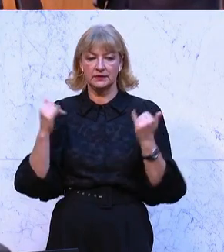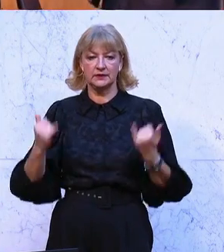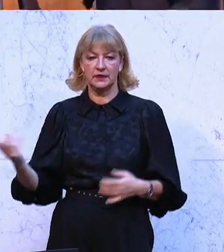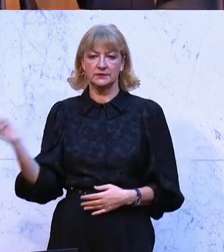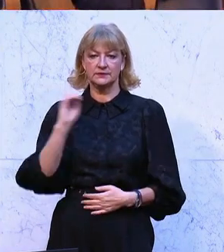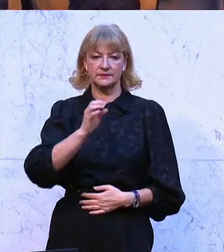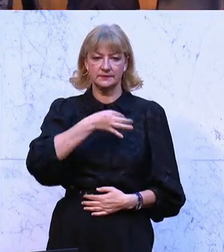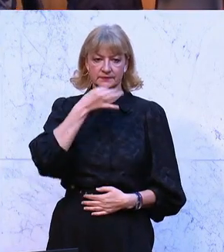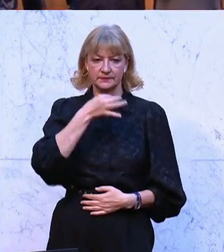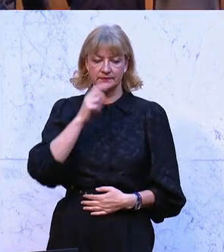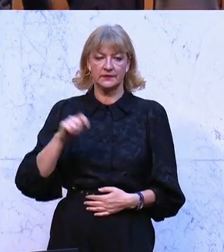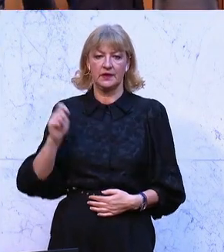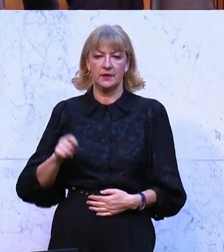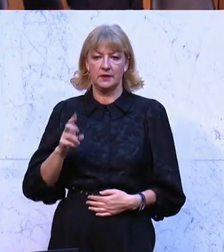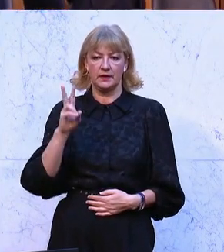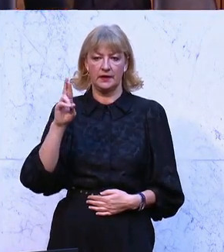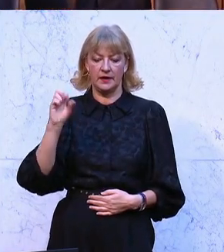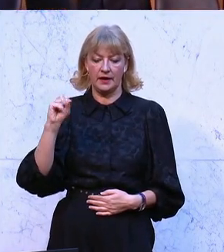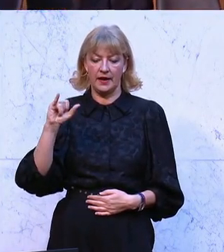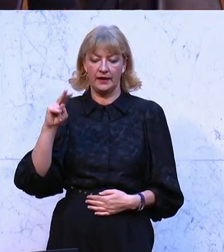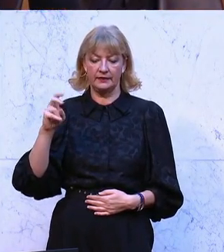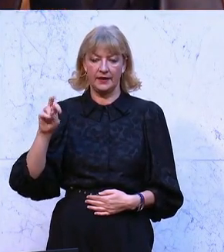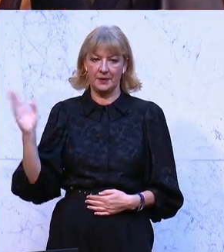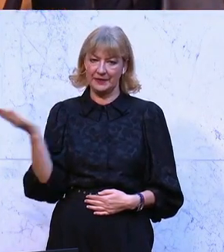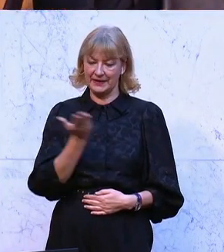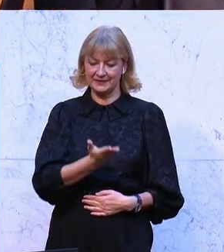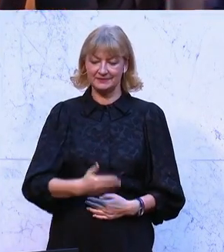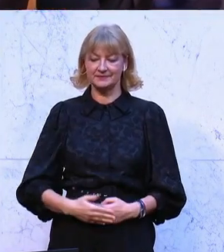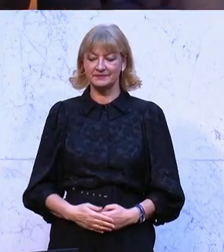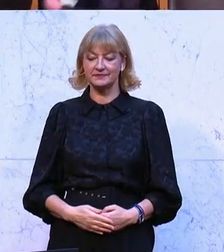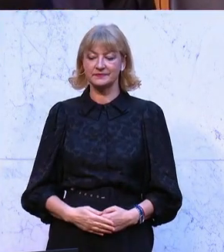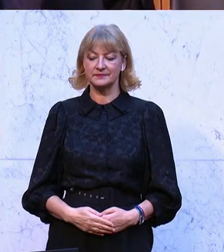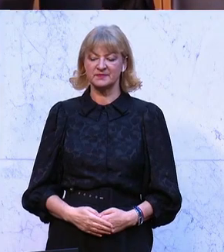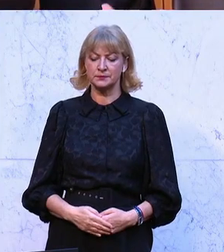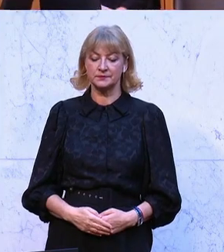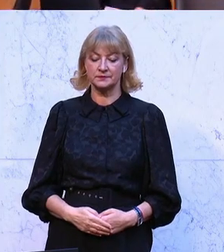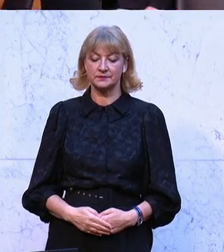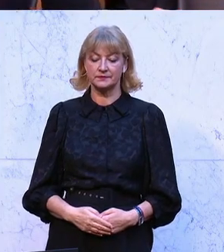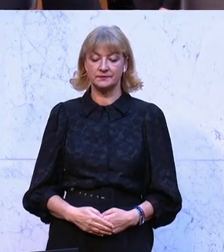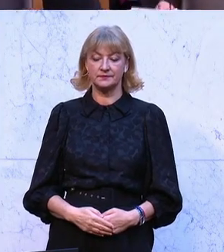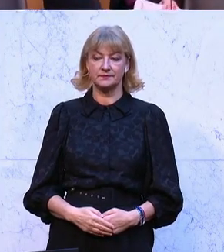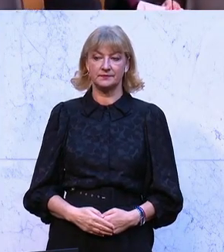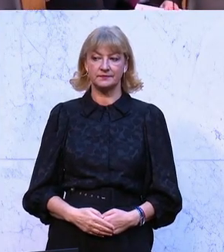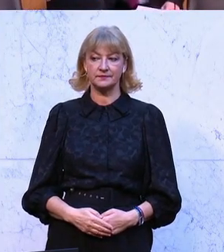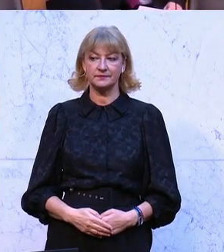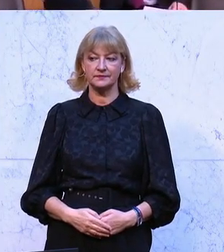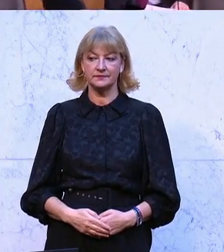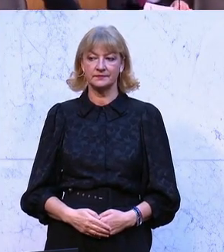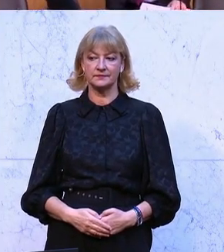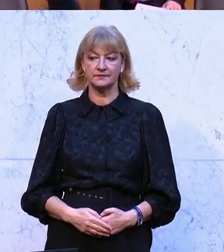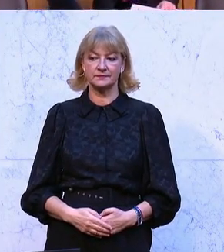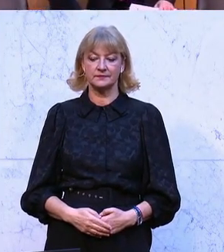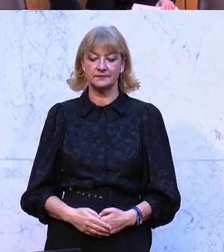geht es um die Anrechnung von Vordienstzeiten im Bundesdienst. Österreich bemüht sich seit vielen Jahren,